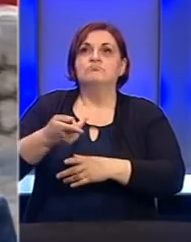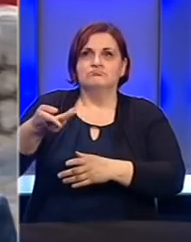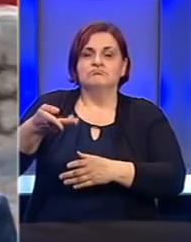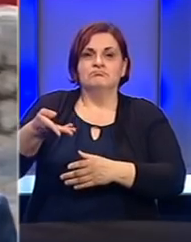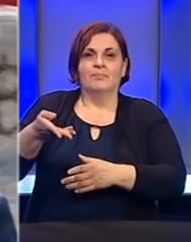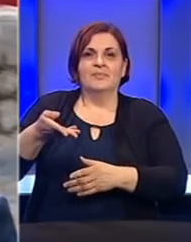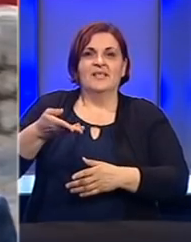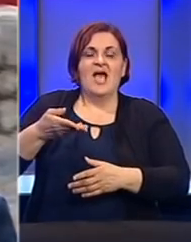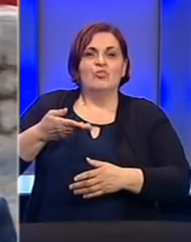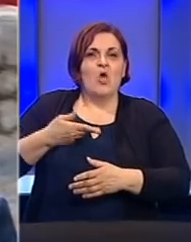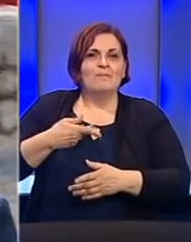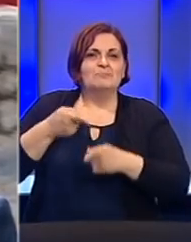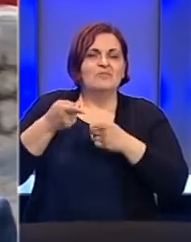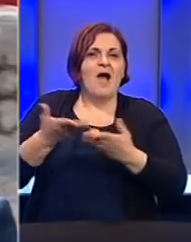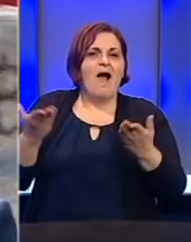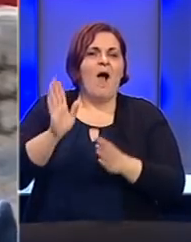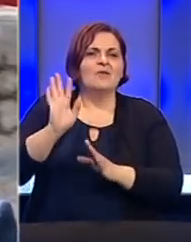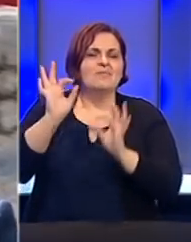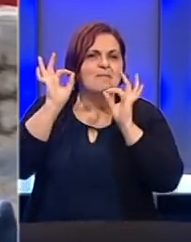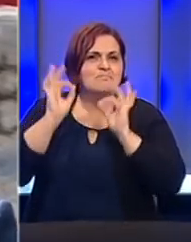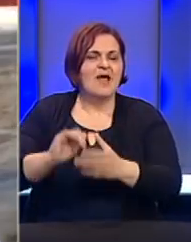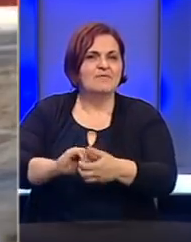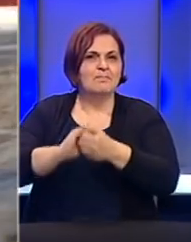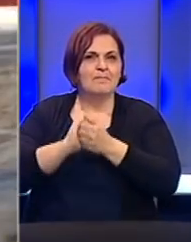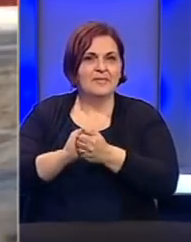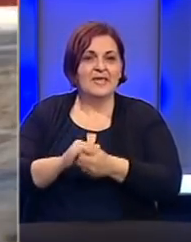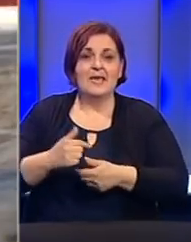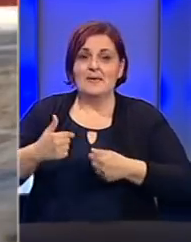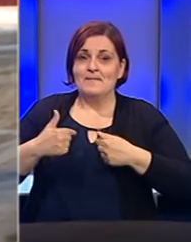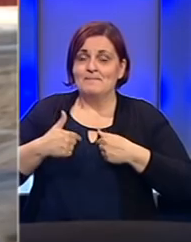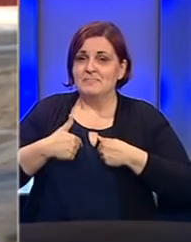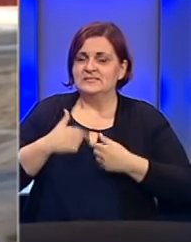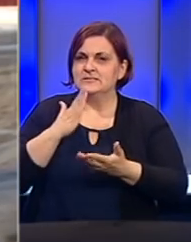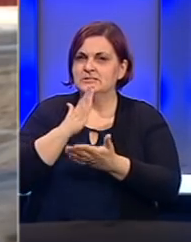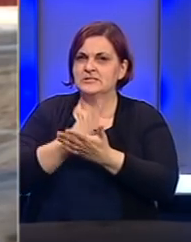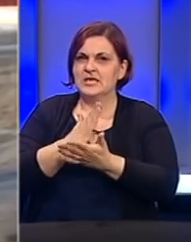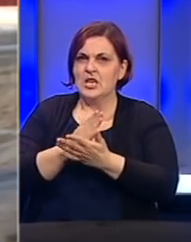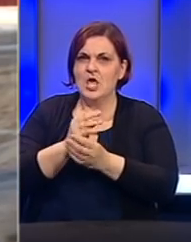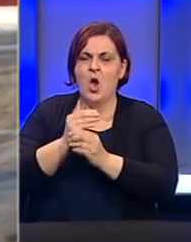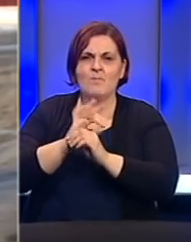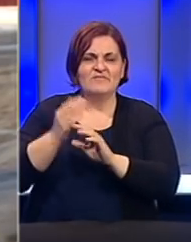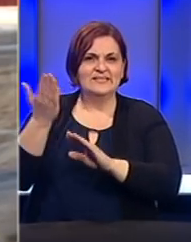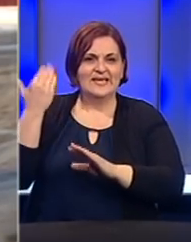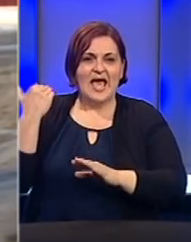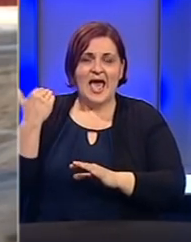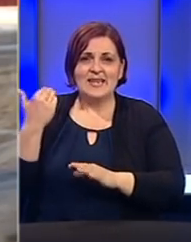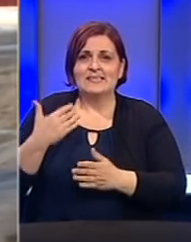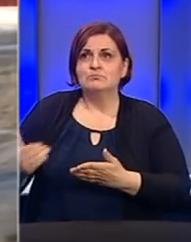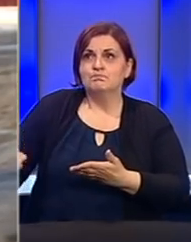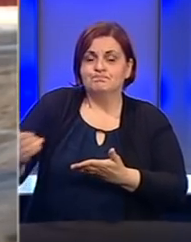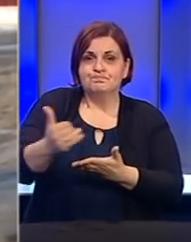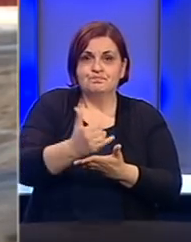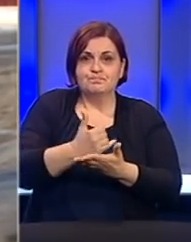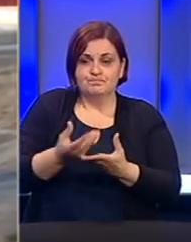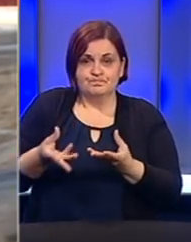smo reakciju kako to rade pravi prijatelji. Mi smo već obavestili ranije da smo prikupili